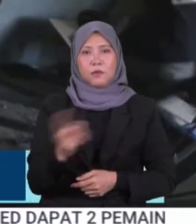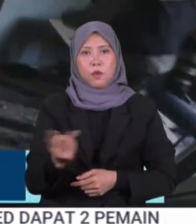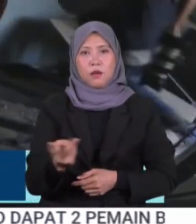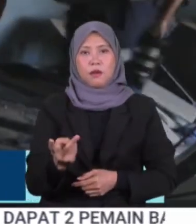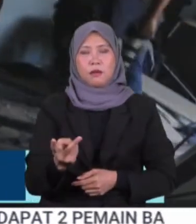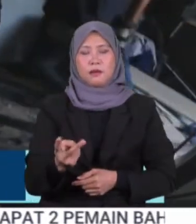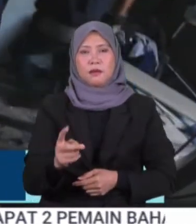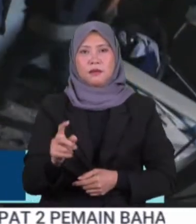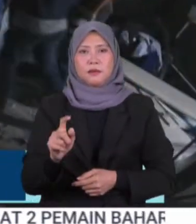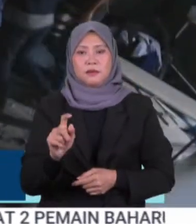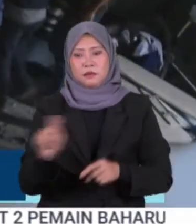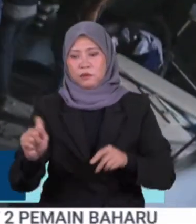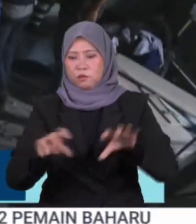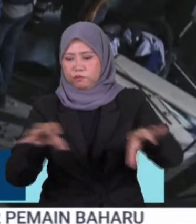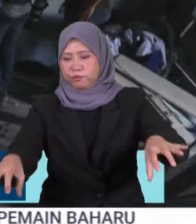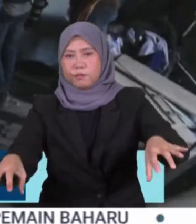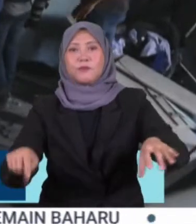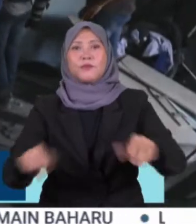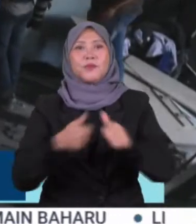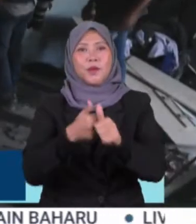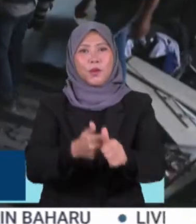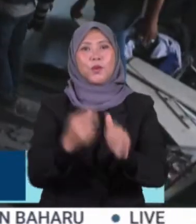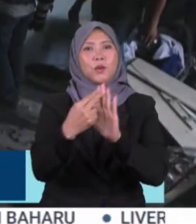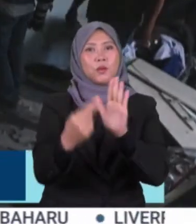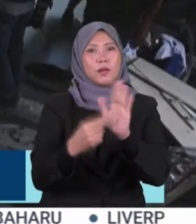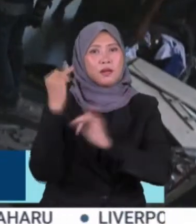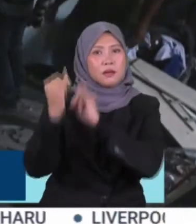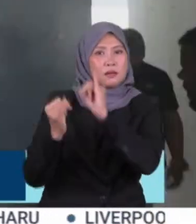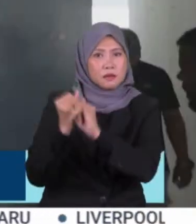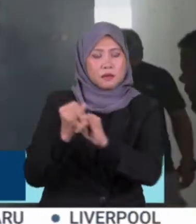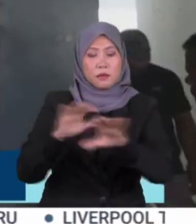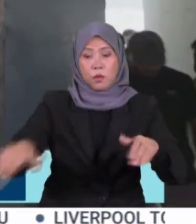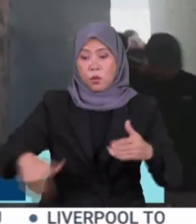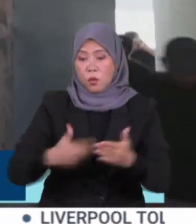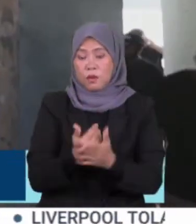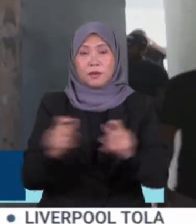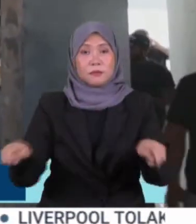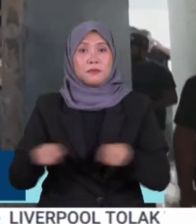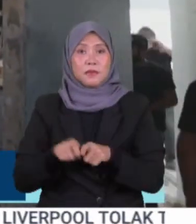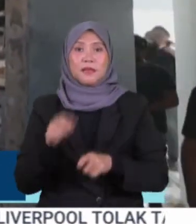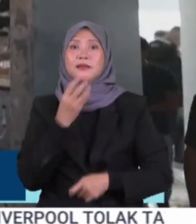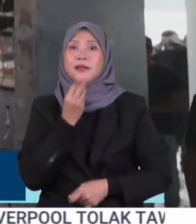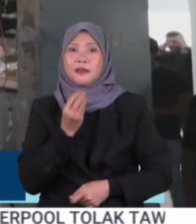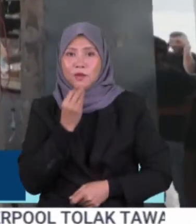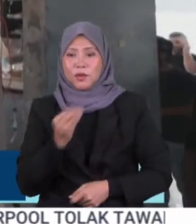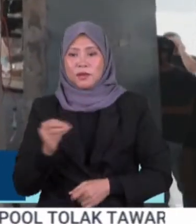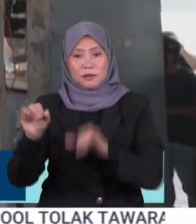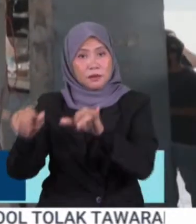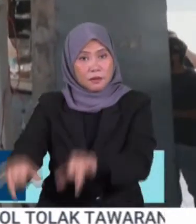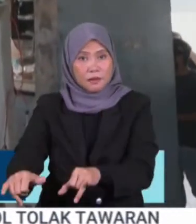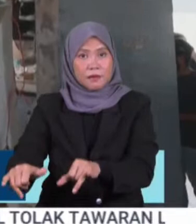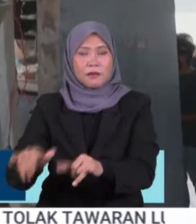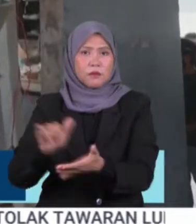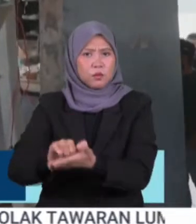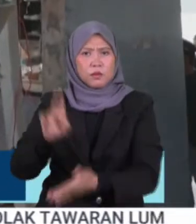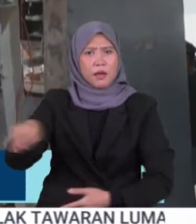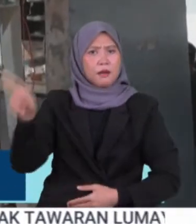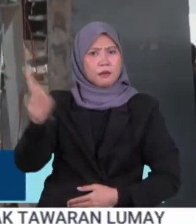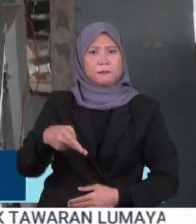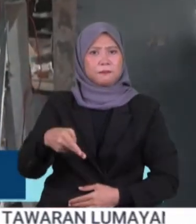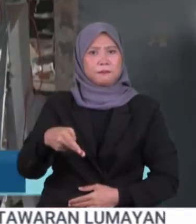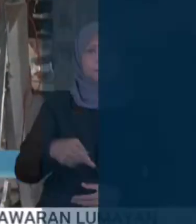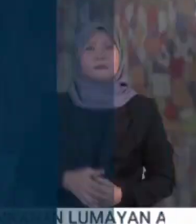Dajan di Timur Nablus Mengikut undang-undang antarabangsa semua penempatan Yahudi di wilayah yang diduduki adalah haram